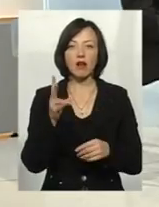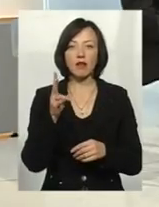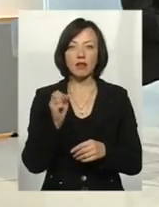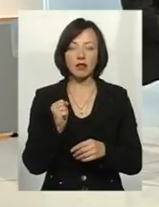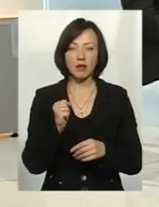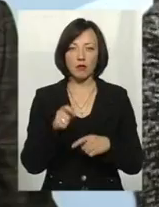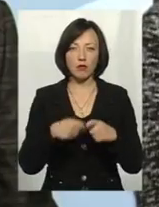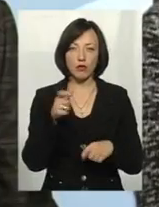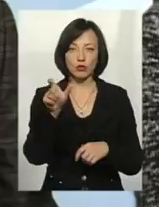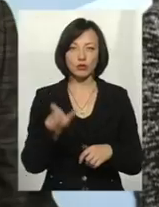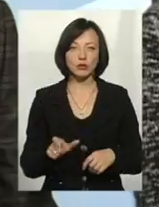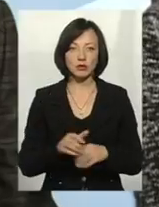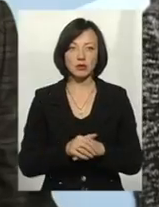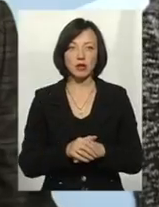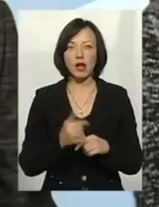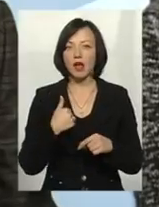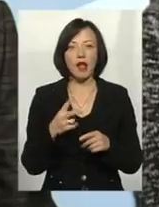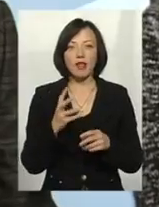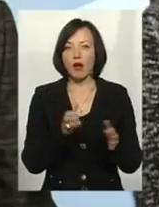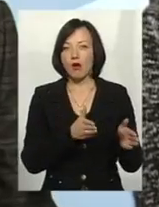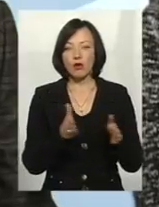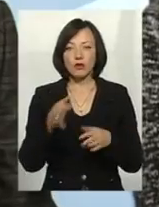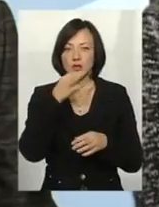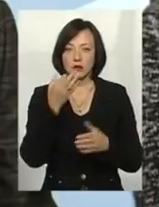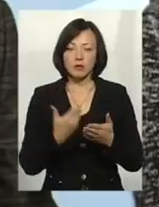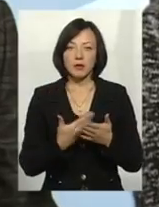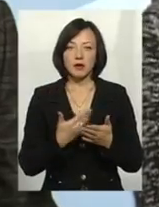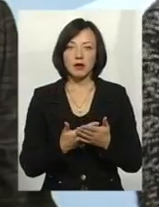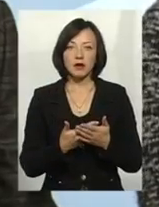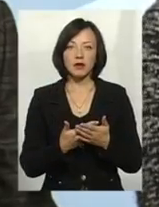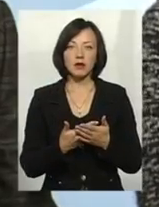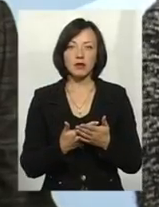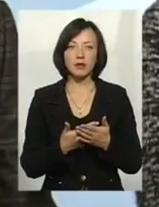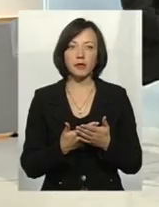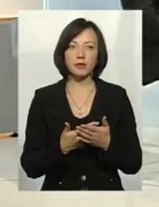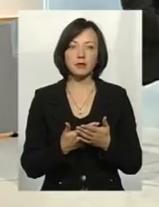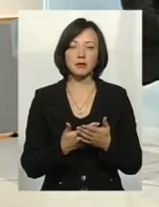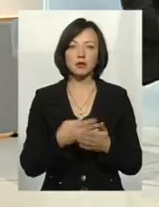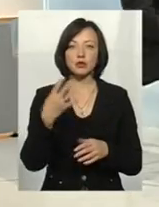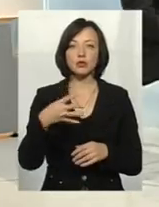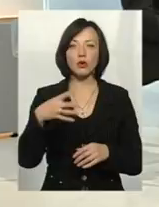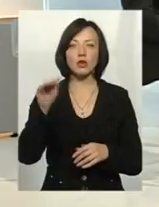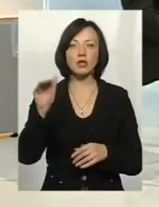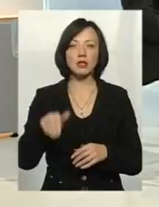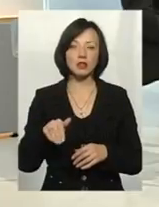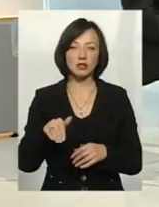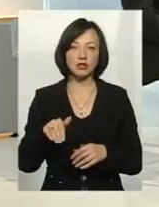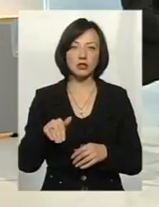Ну, не готова сказати, але, здається, де-то в межах 40 тисяч